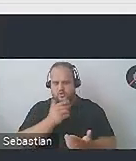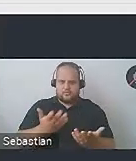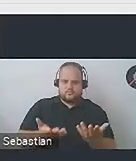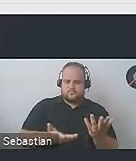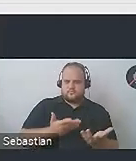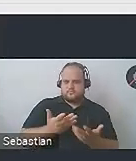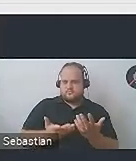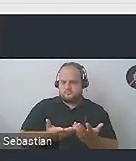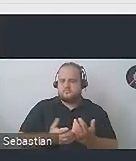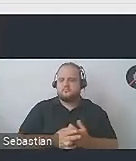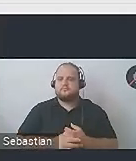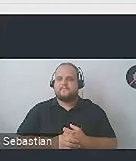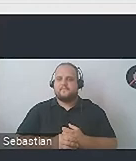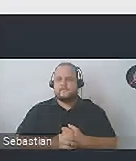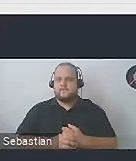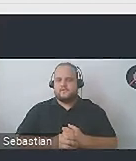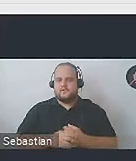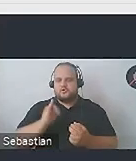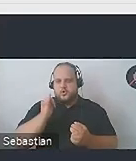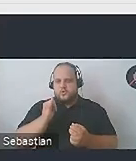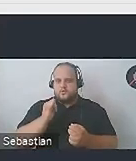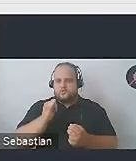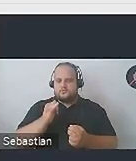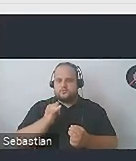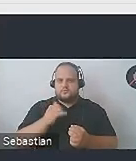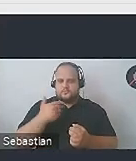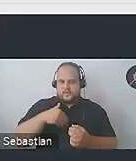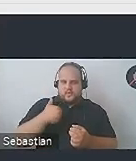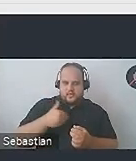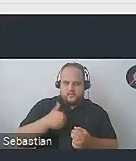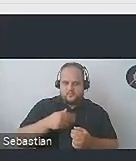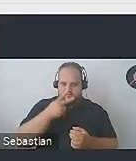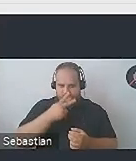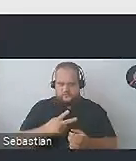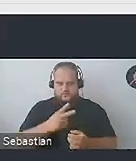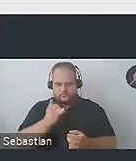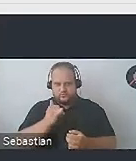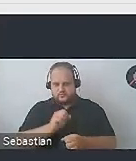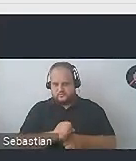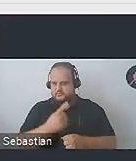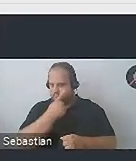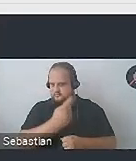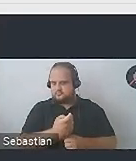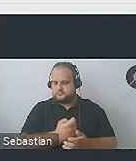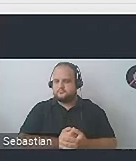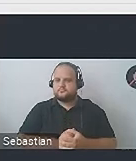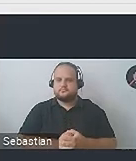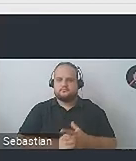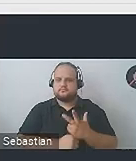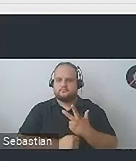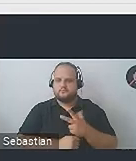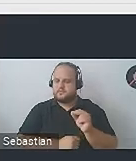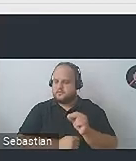coś podobnego, czy żółty na białym, no przecież widać, że ten żółty się rzuca w oczy. No nie.